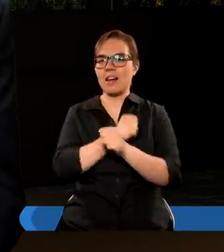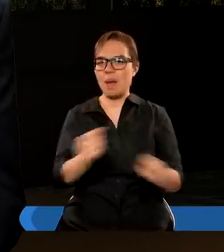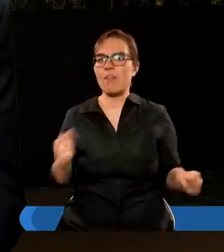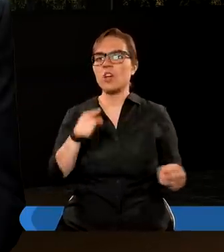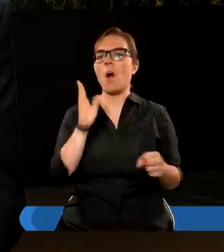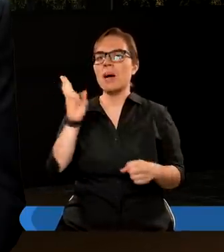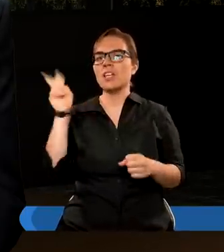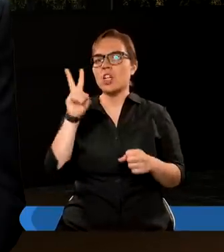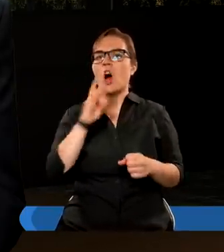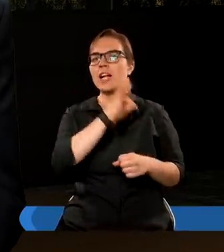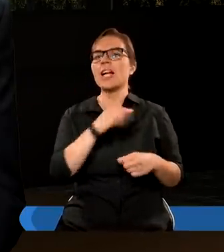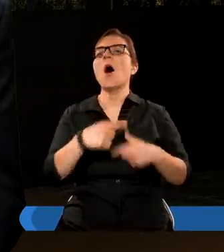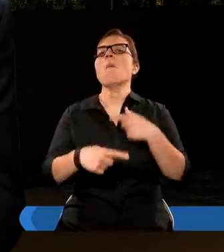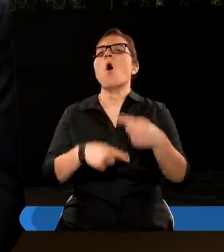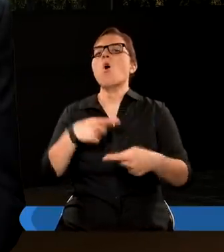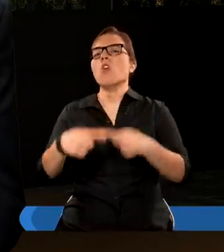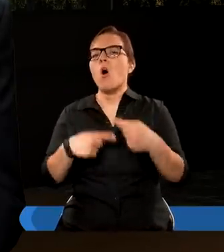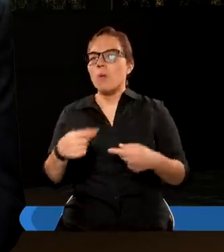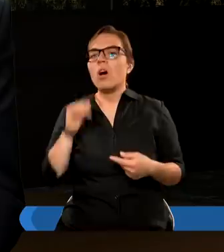ktoś z ich potomków.